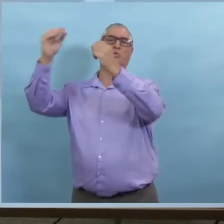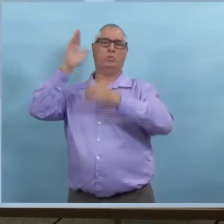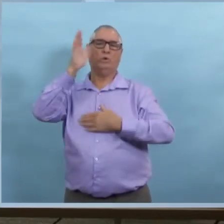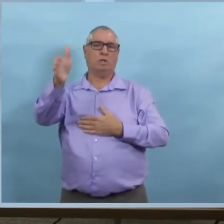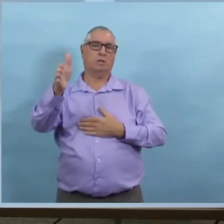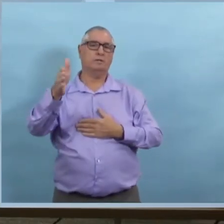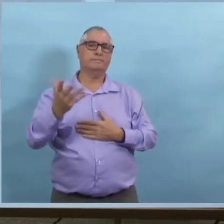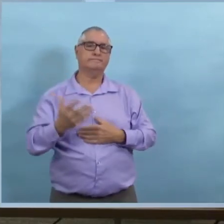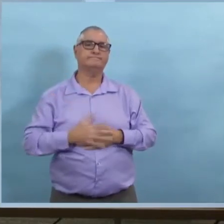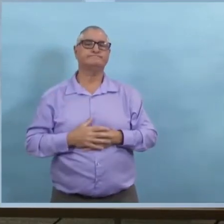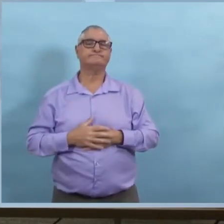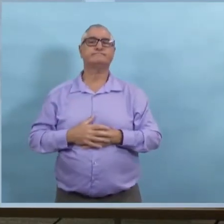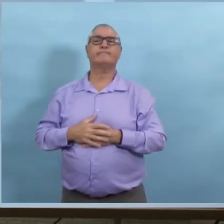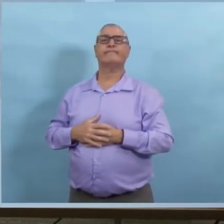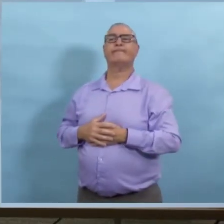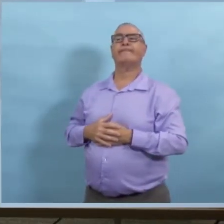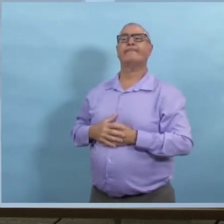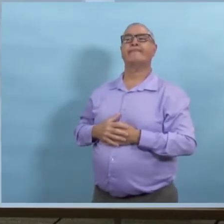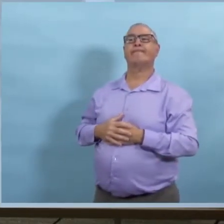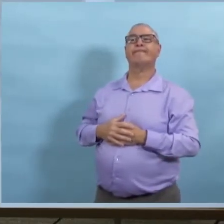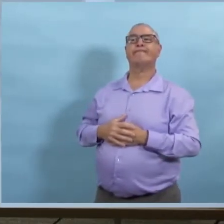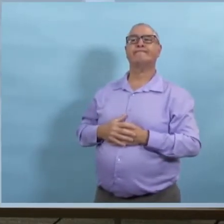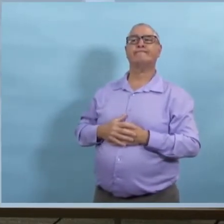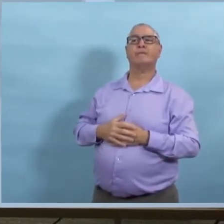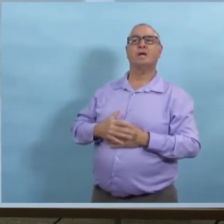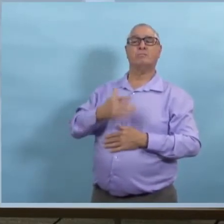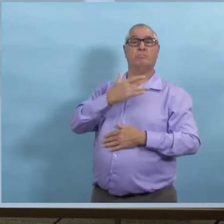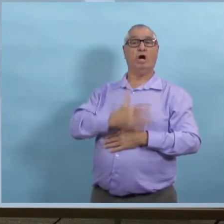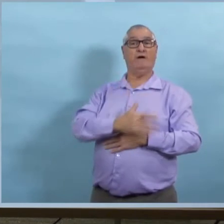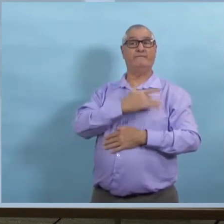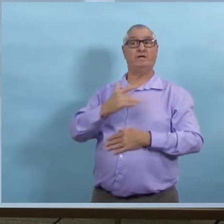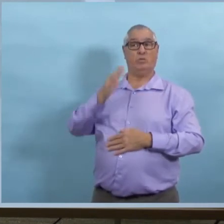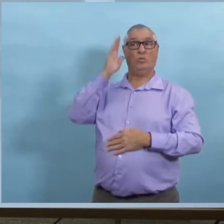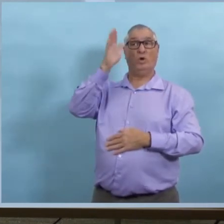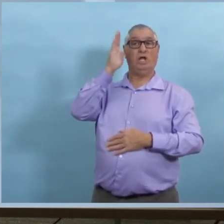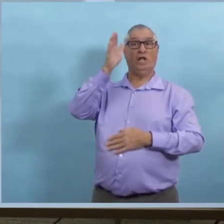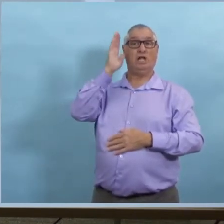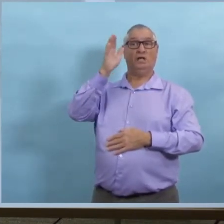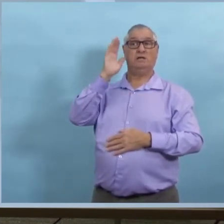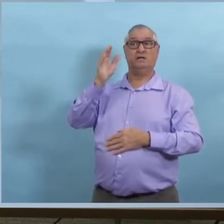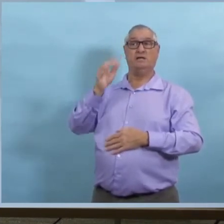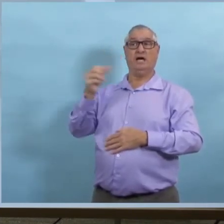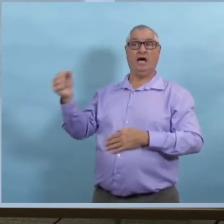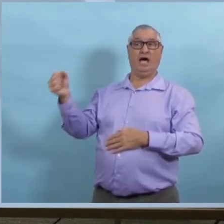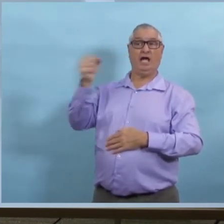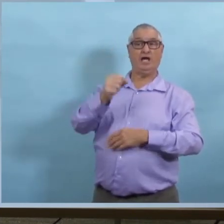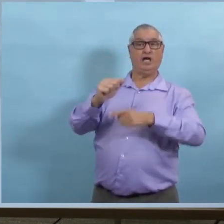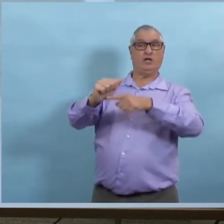certainement prendre des mesures. Mais pour le moment, on est confiant que de bonnes mesures ont été prises et qu'il y a une surveillance adéquate.